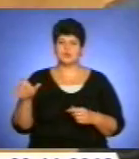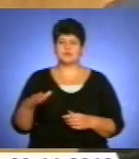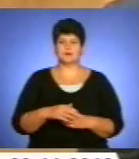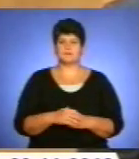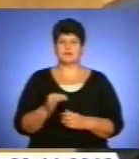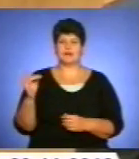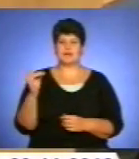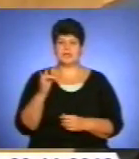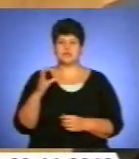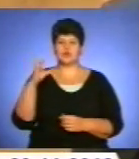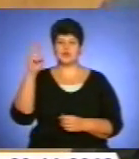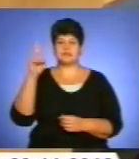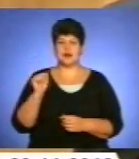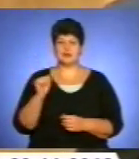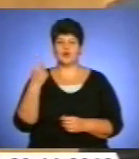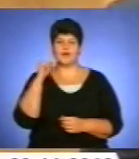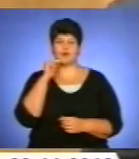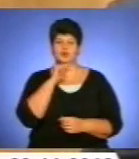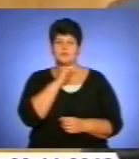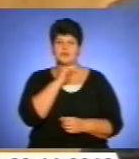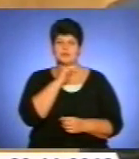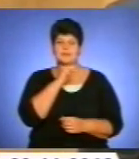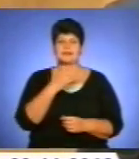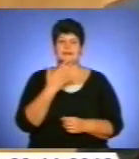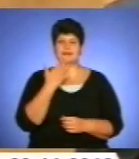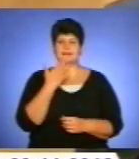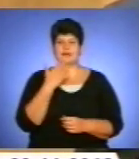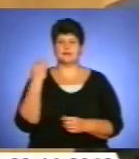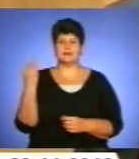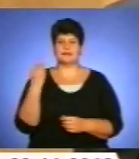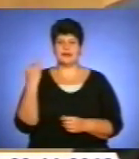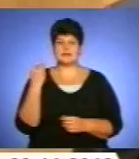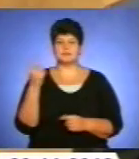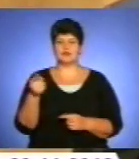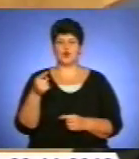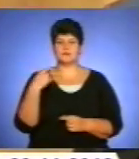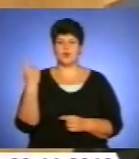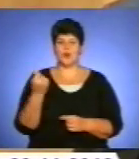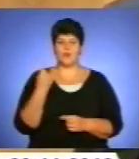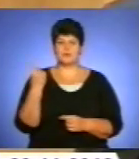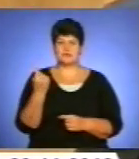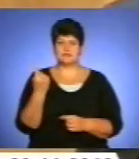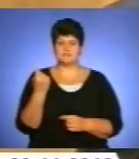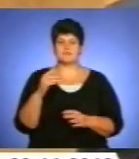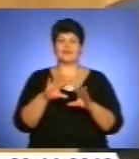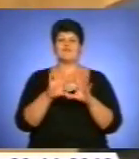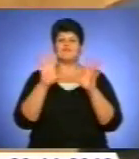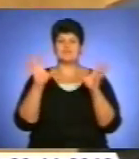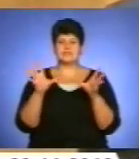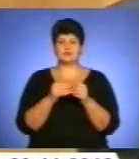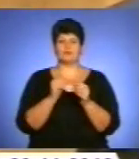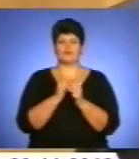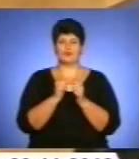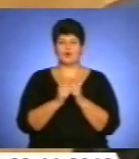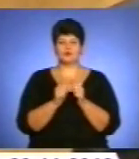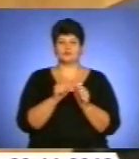соціальними, економічними, національними інтересами Тернопільської області, з цілому і кожного її